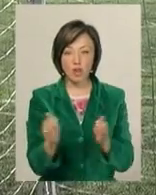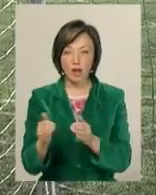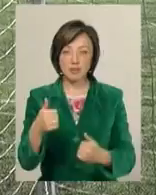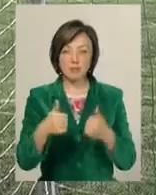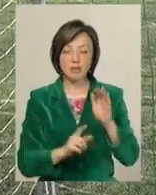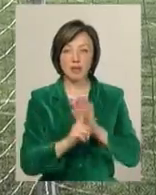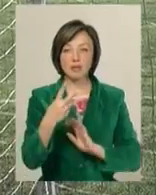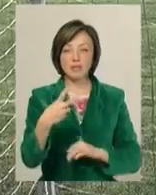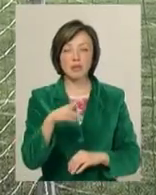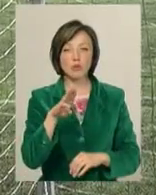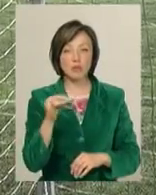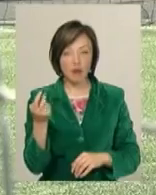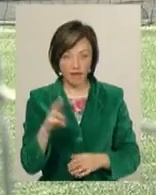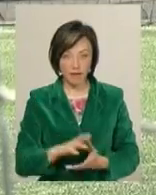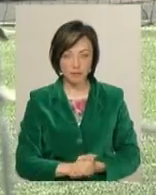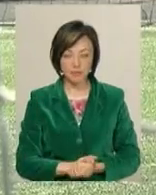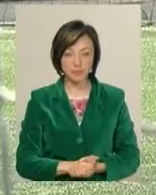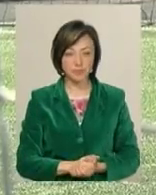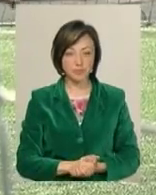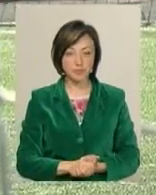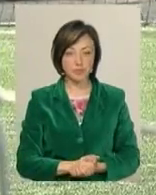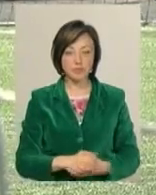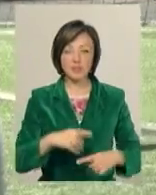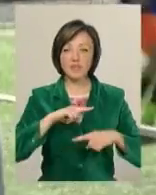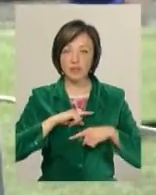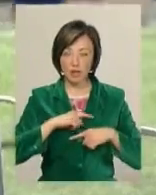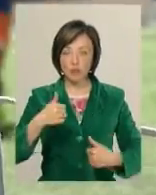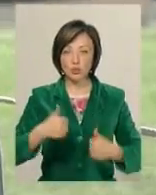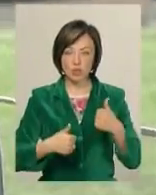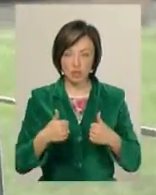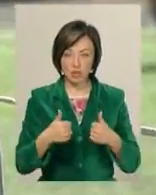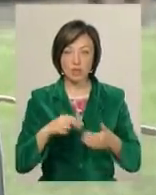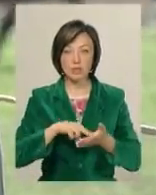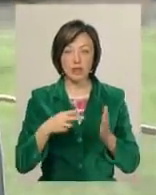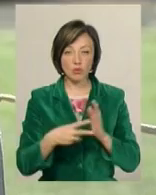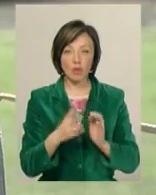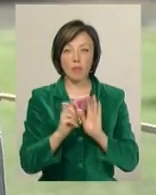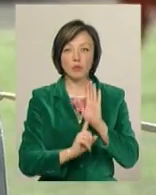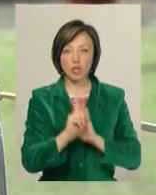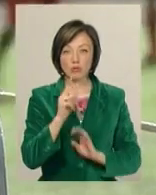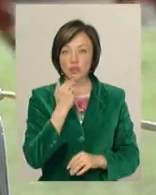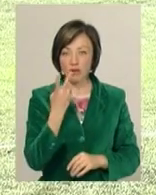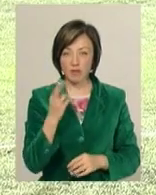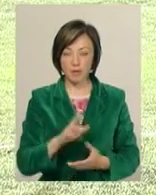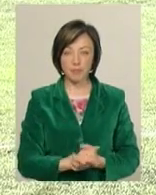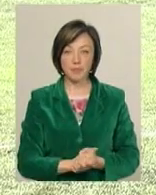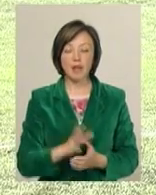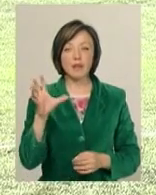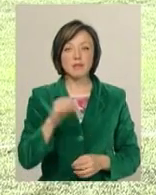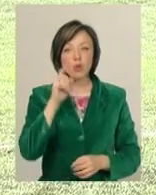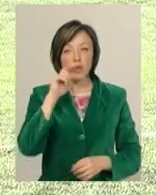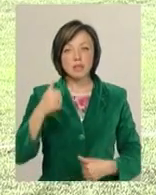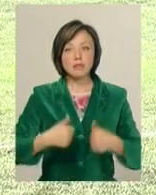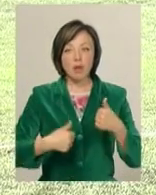стартують з 20 травня, розповів Микола Кузніцов. Фінал турніру «Шкіряний м'яч» запланований на початок червня. Всеукраїнські